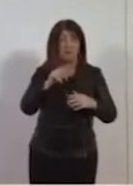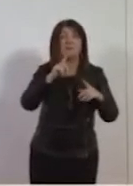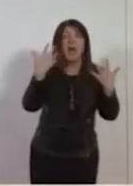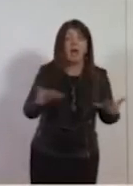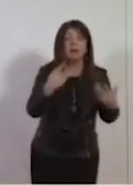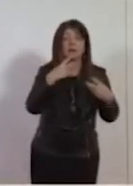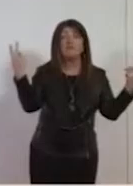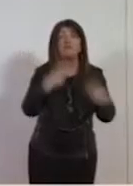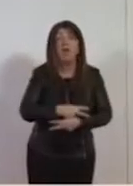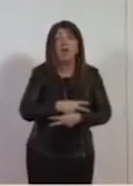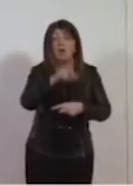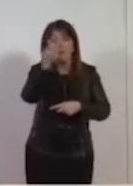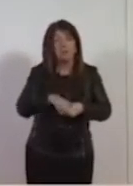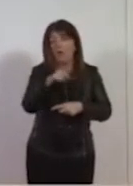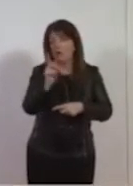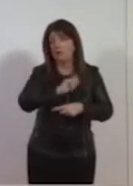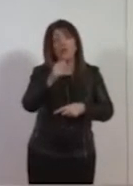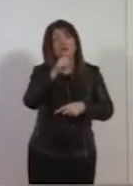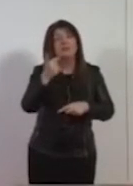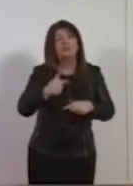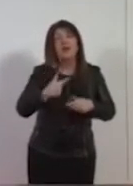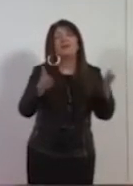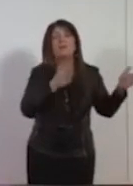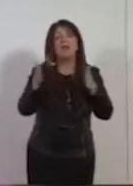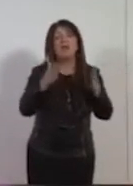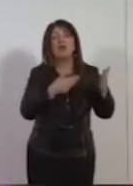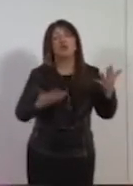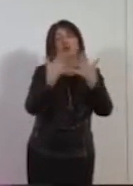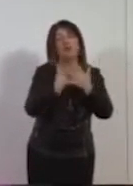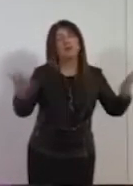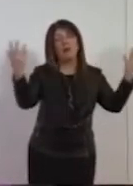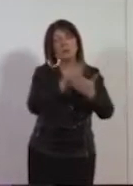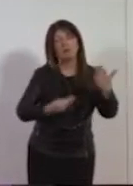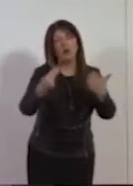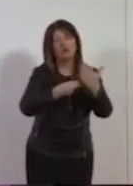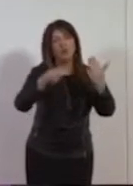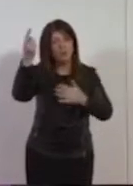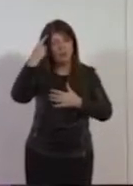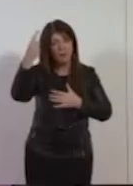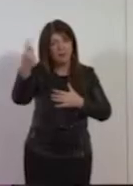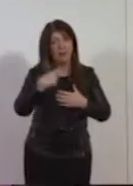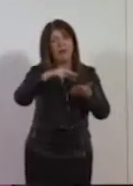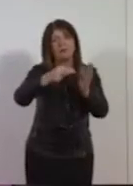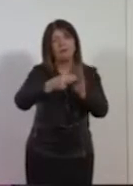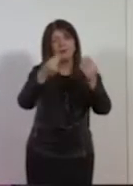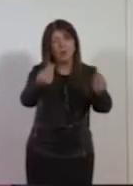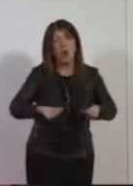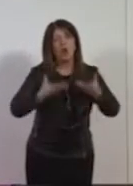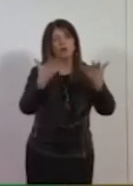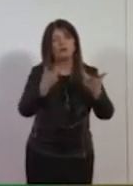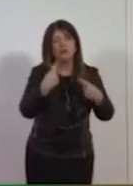stagione di grandi progetti, una idea per cui la tecnologia serve a costruire